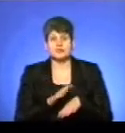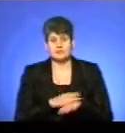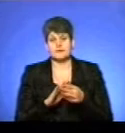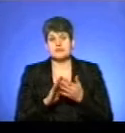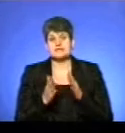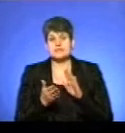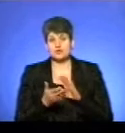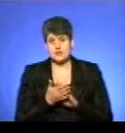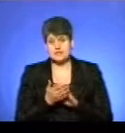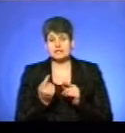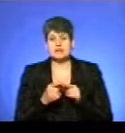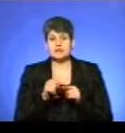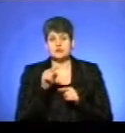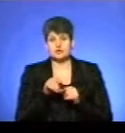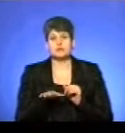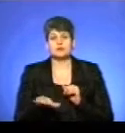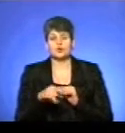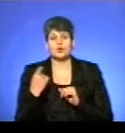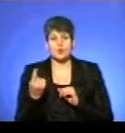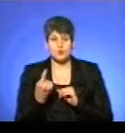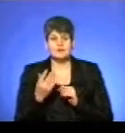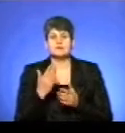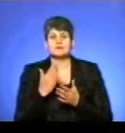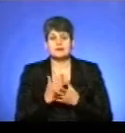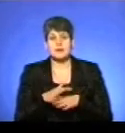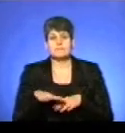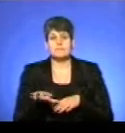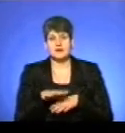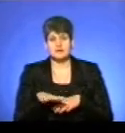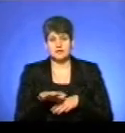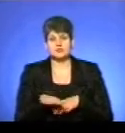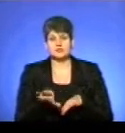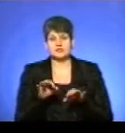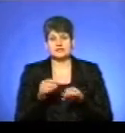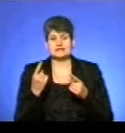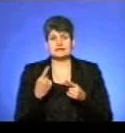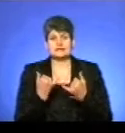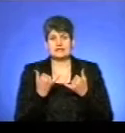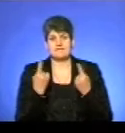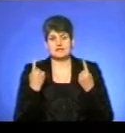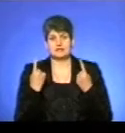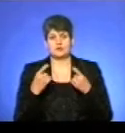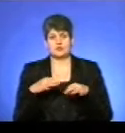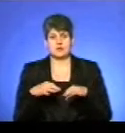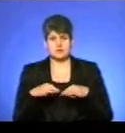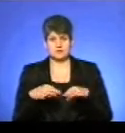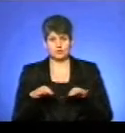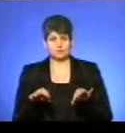ситуацій, для цього на території області є майданчики відстою для великотоннажних транспортних засобів.